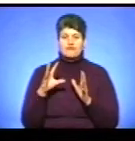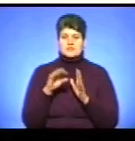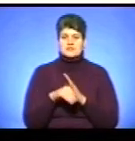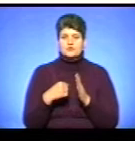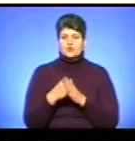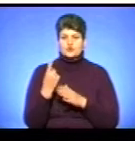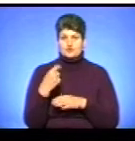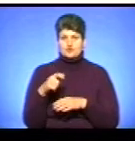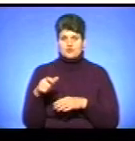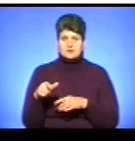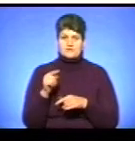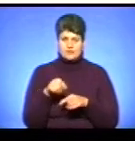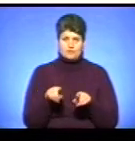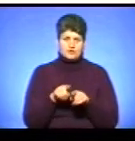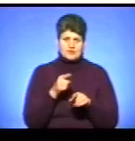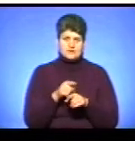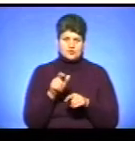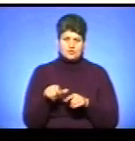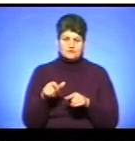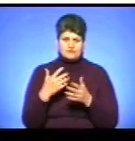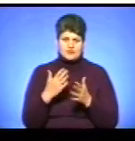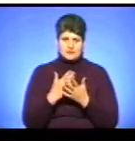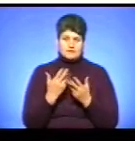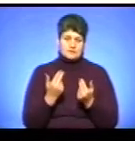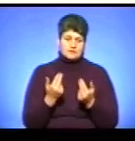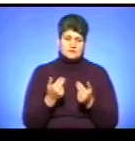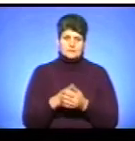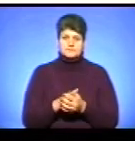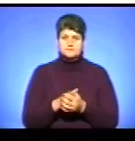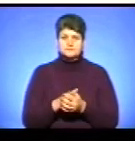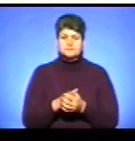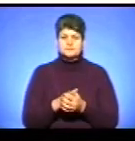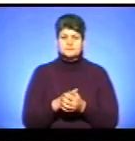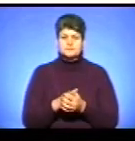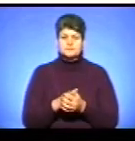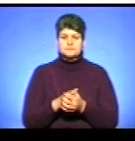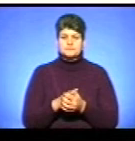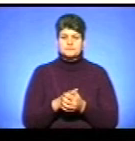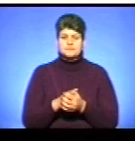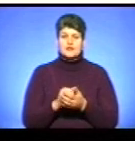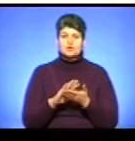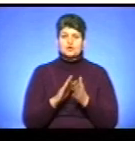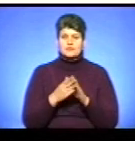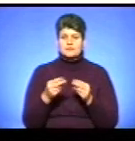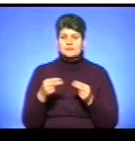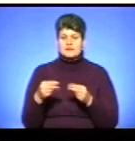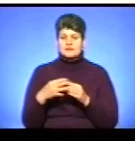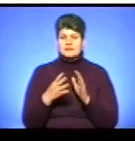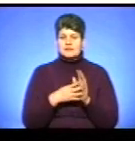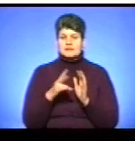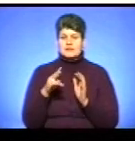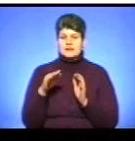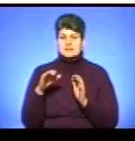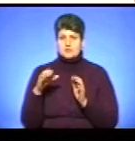Тобто вони схожі на ті, які вже курсують? однозначно так. Однозначно, що так. От, укладений договір був 19 листопада,